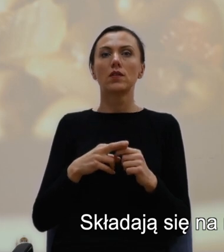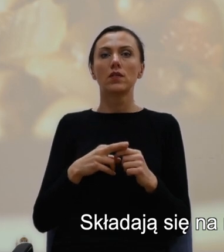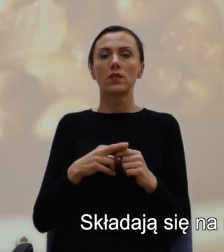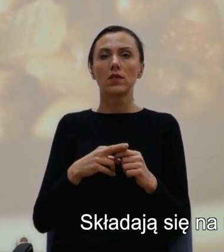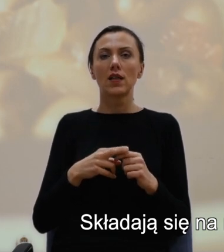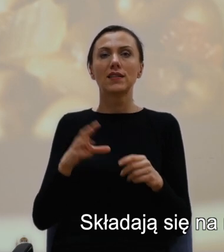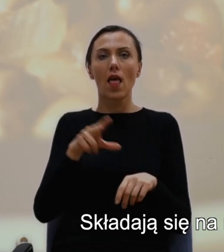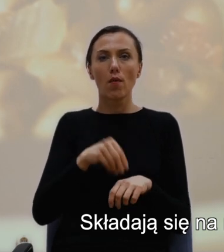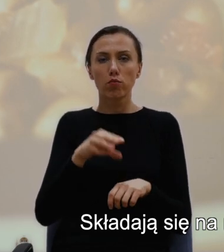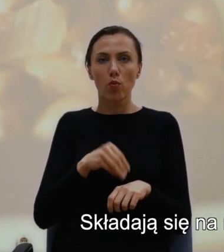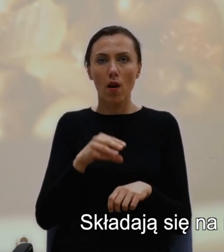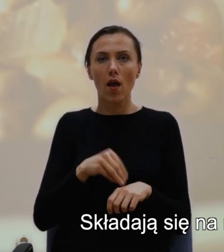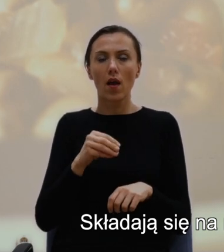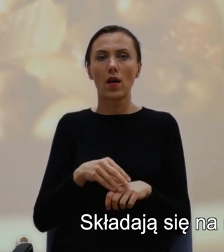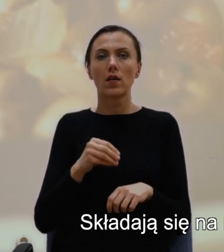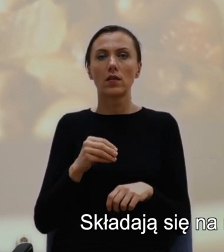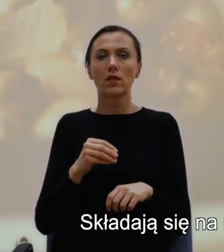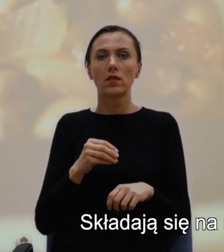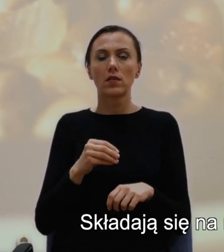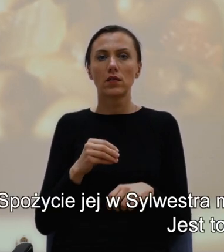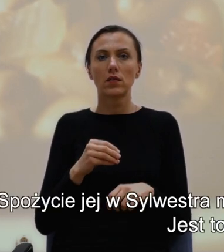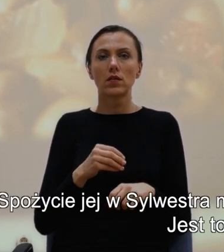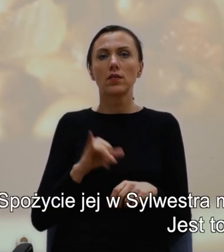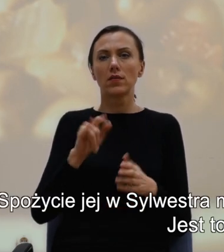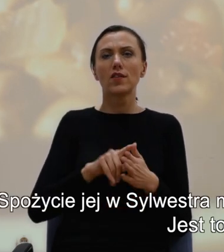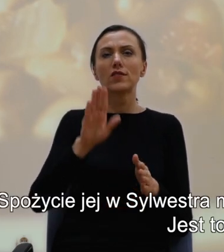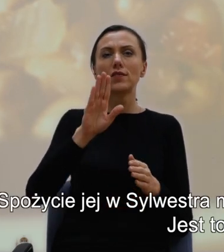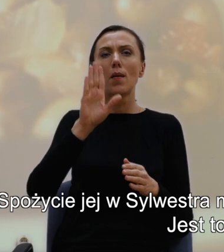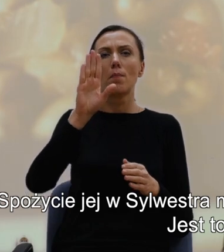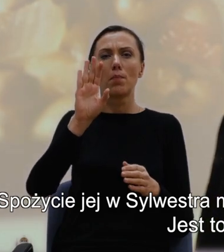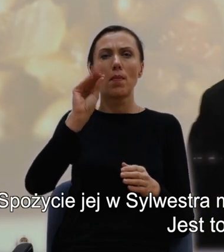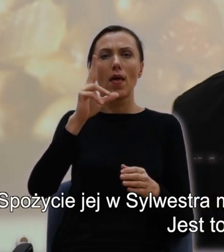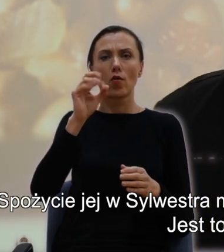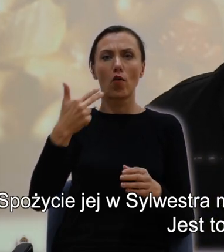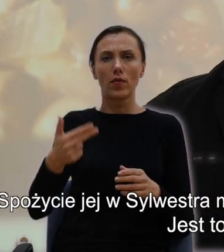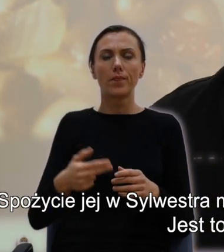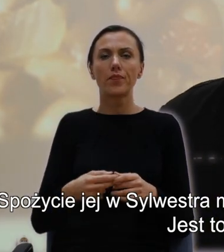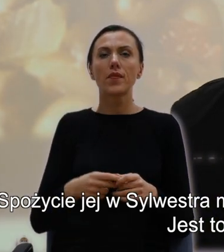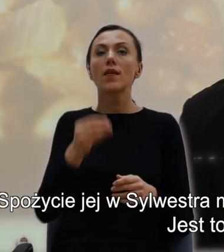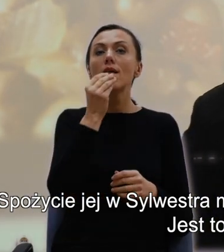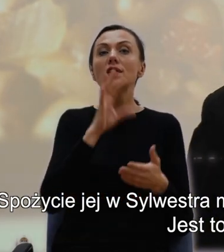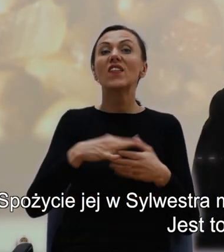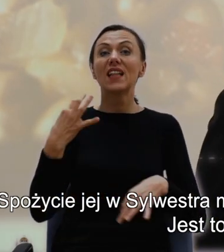oraz bekon. Spożycie jej w Sylwestra ma przynieść